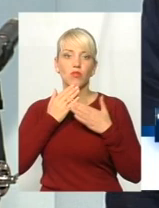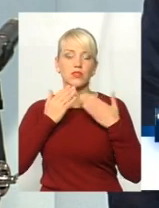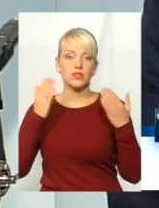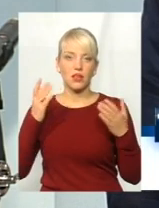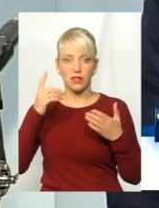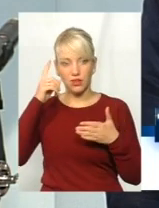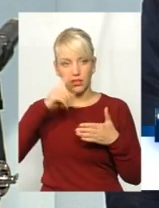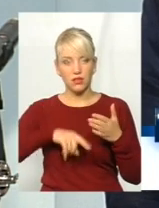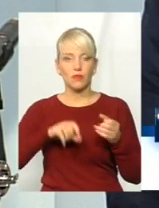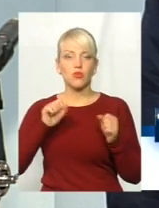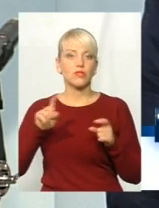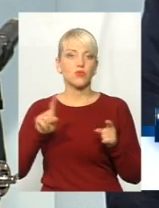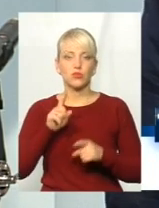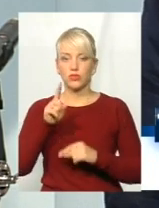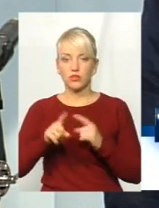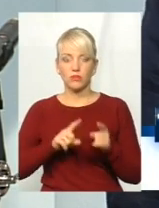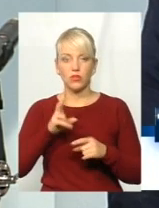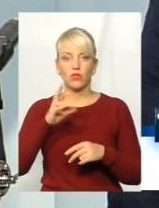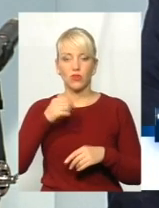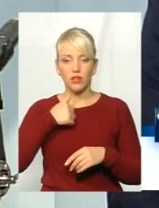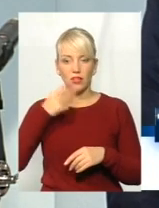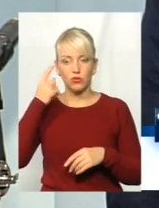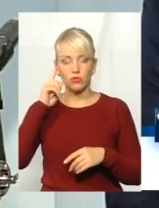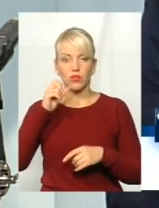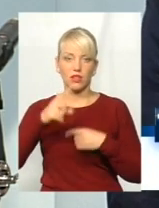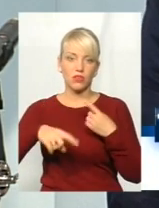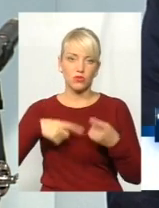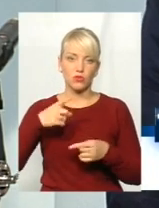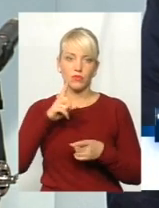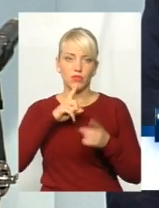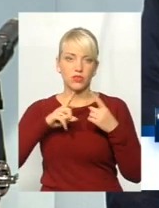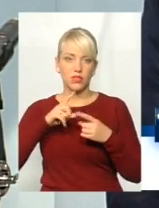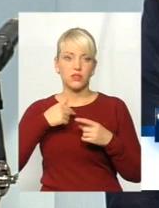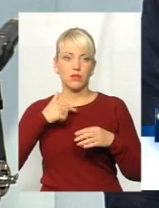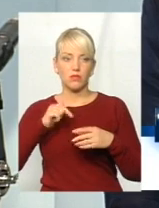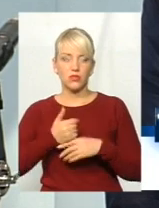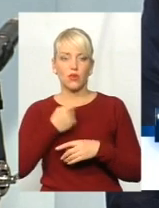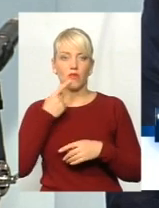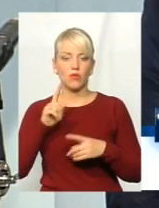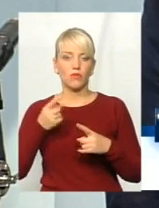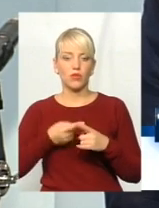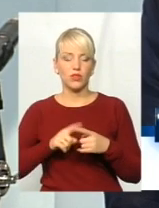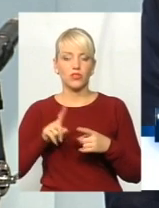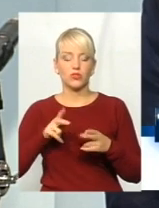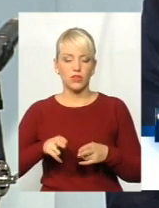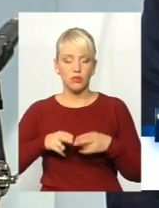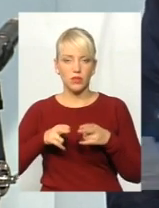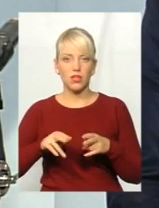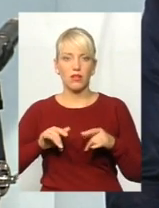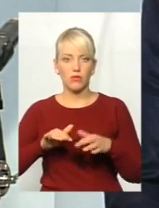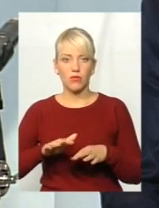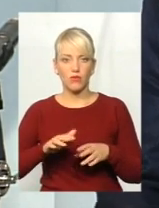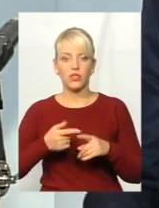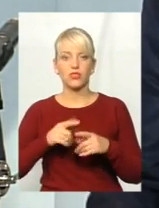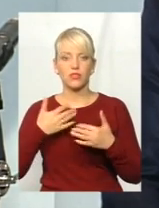що, можливо, щось там зміниться. Але, я гадаю, що на наступну сесію ми знову ж таки почуємо про те, що кримінальне провадження зареєстровано, в реєстрі воно за